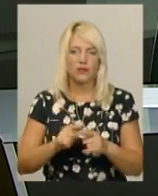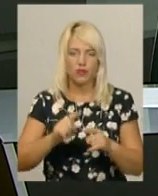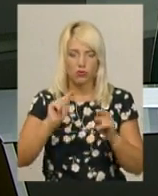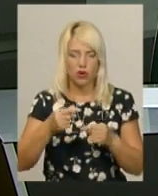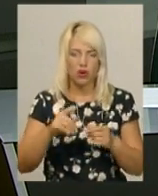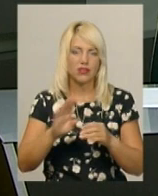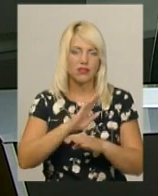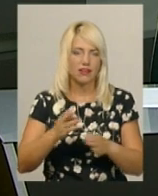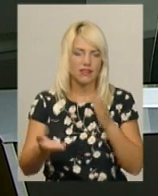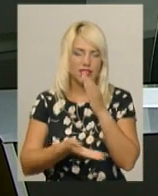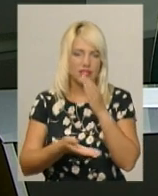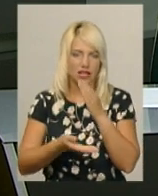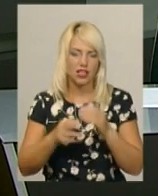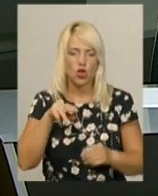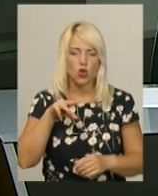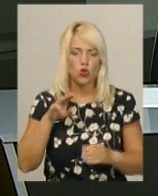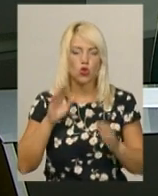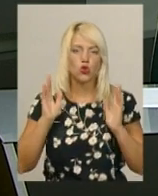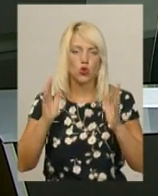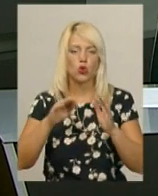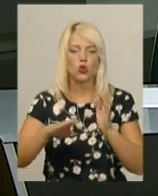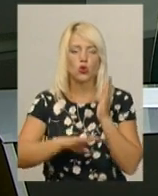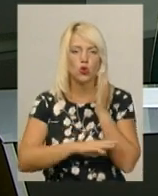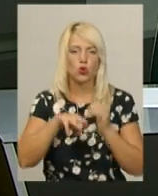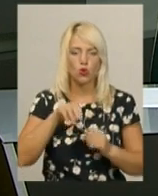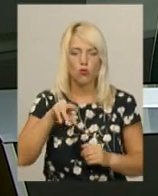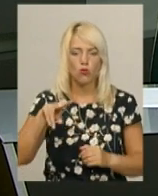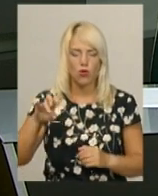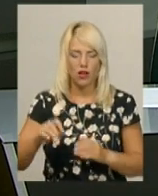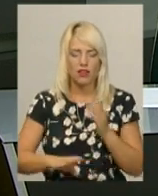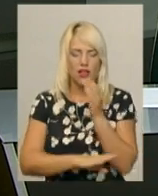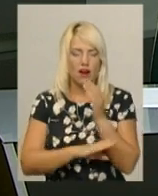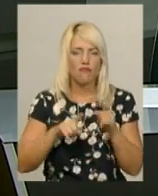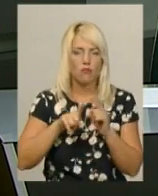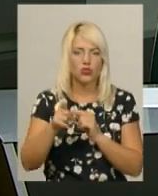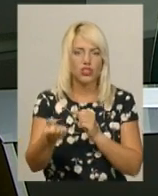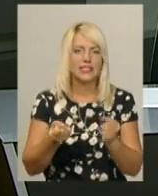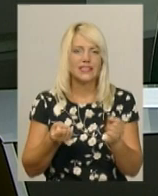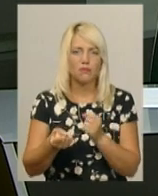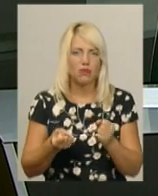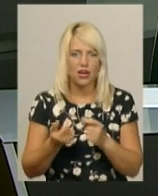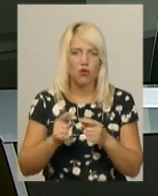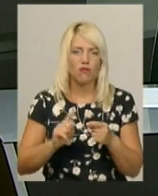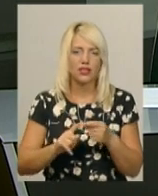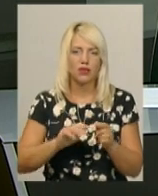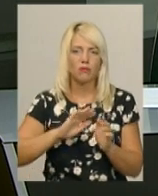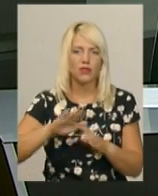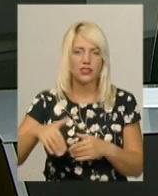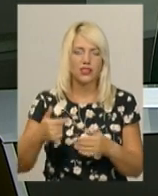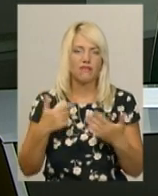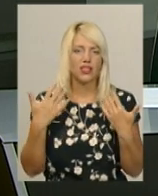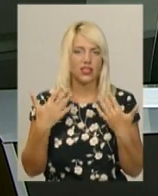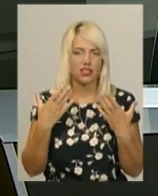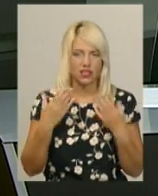сполучає Хмельницький та Литичів. Дерева почали спилювати перед минулими вихідними, кажуть після звернення сільради. 28 липня